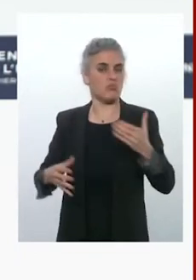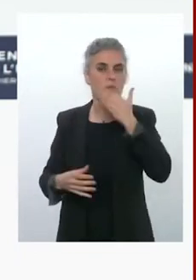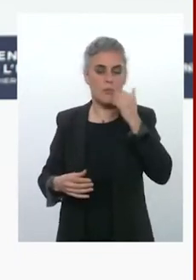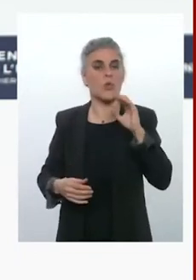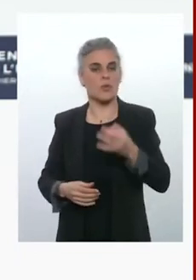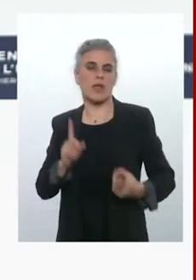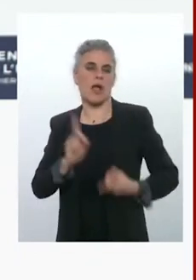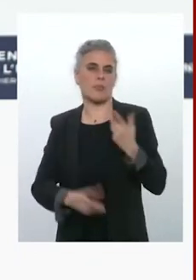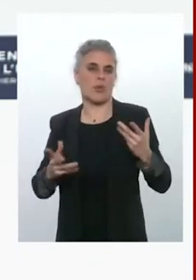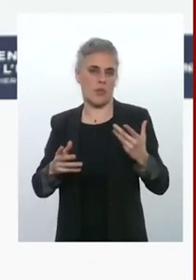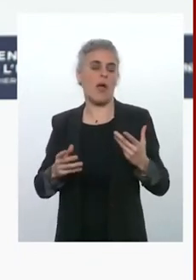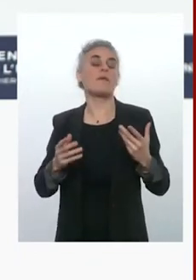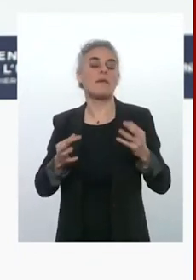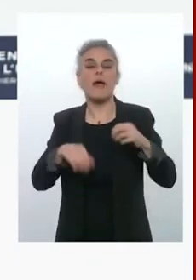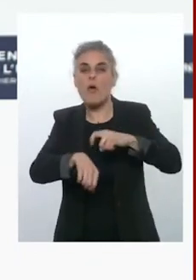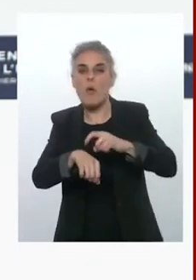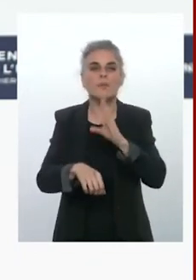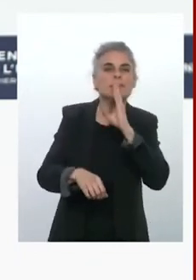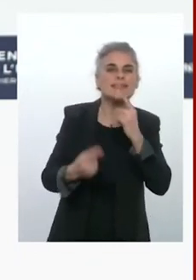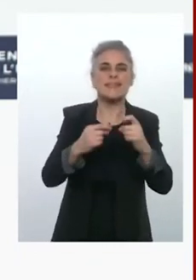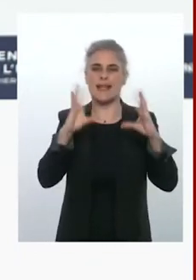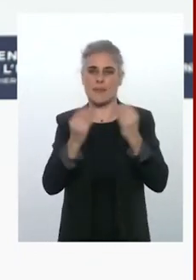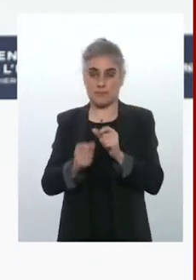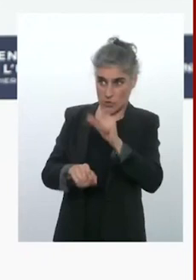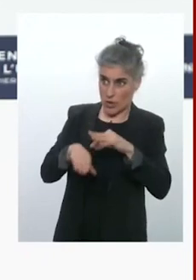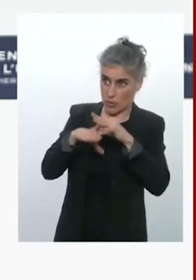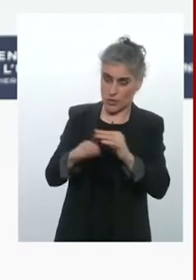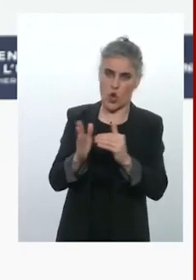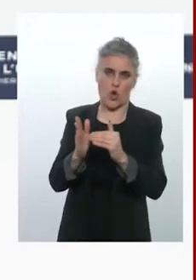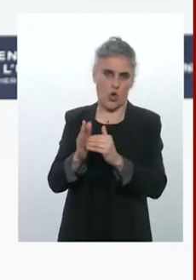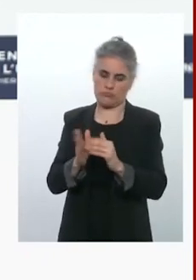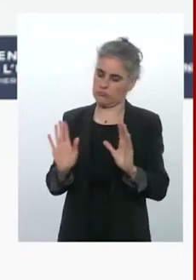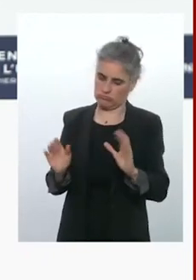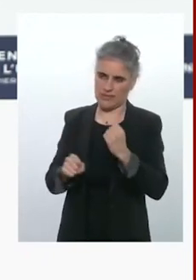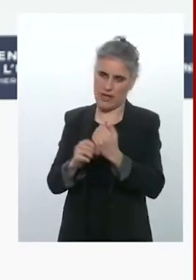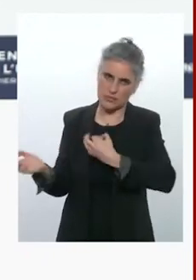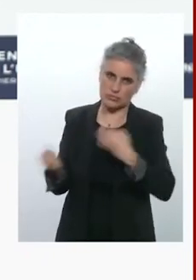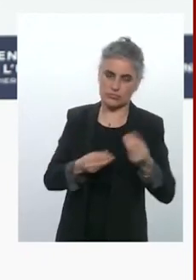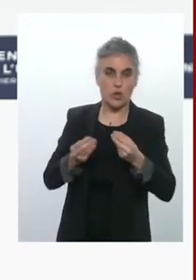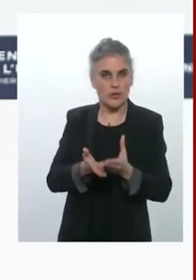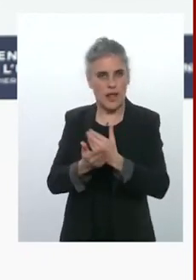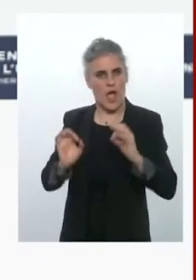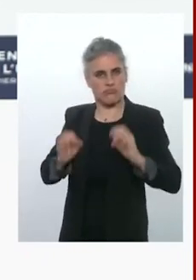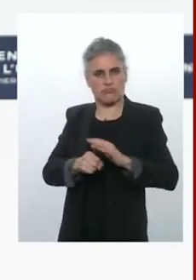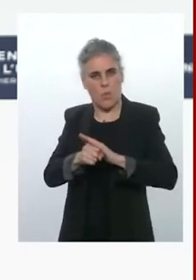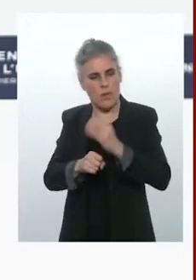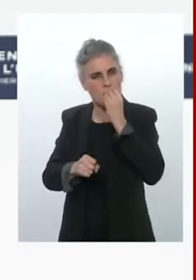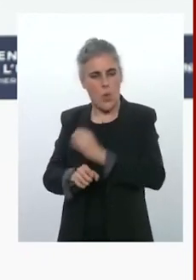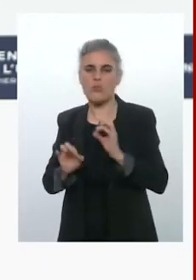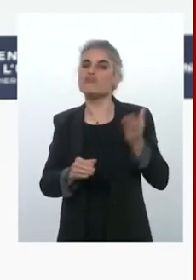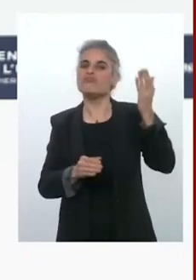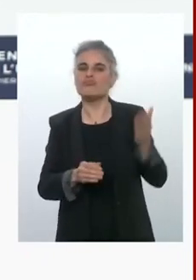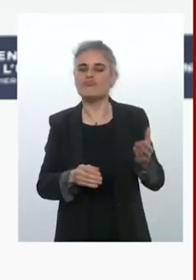accompagnants afin de leur permettre d'avoir un salaire complet. Et c tout le travail que j'ai demandé à la ministre pour pouvoir fidéliser ces personnels.